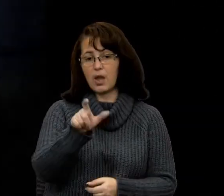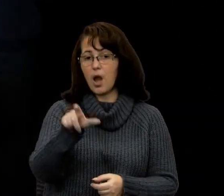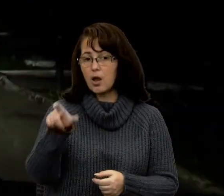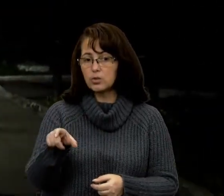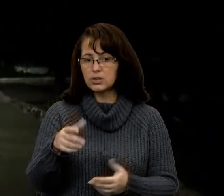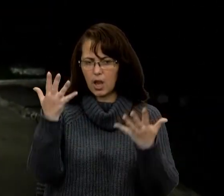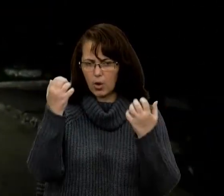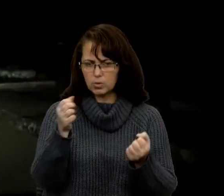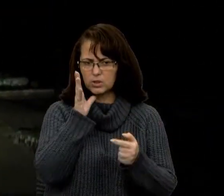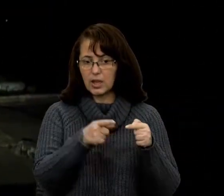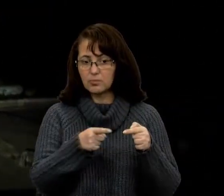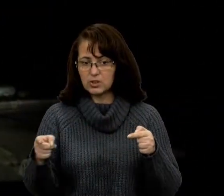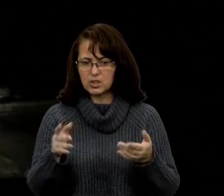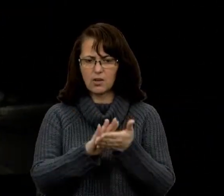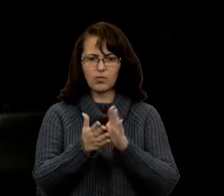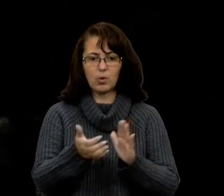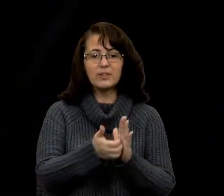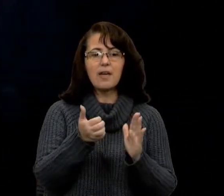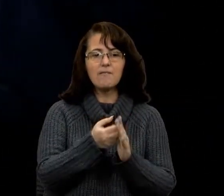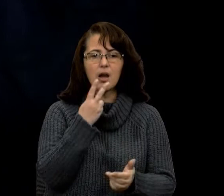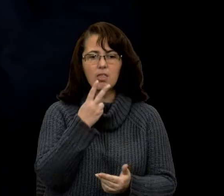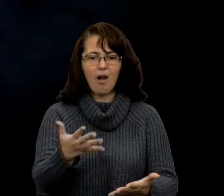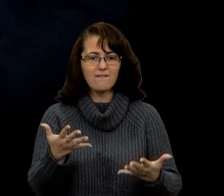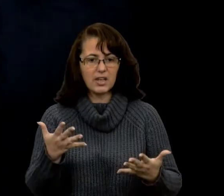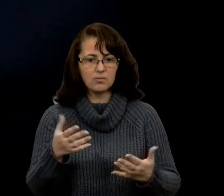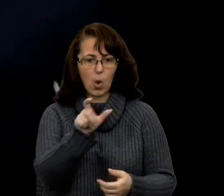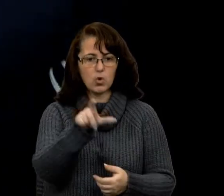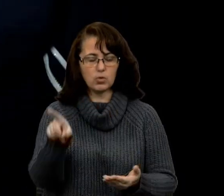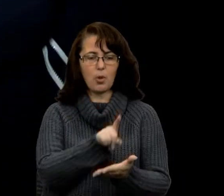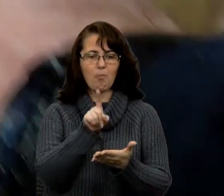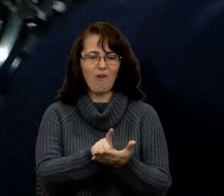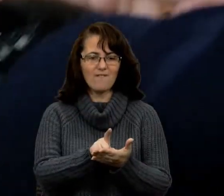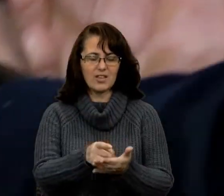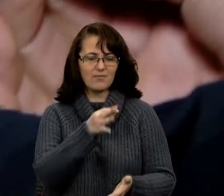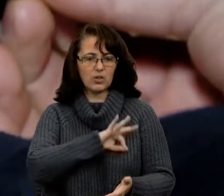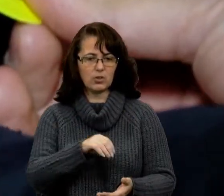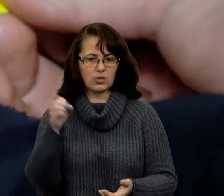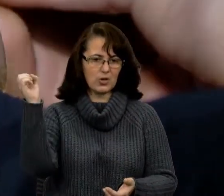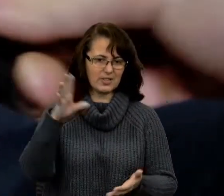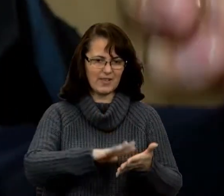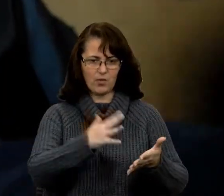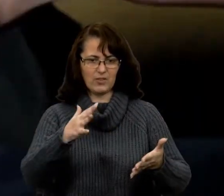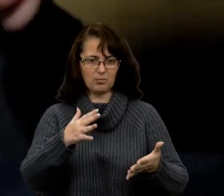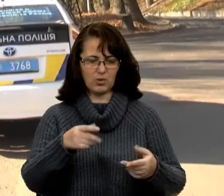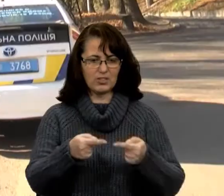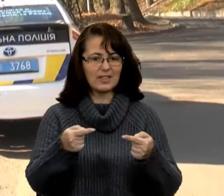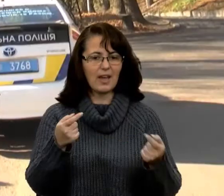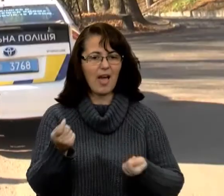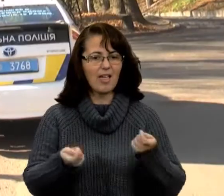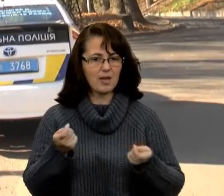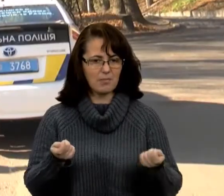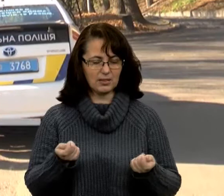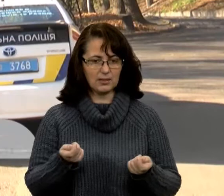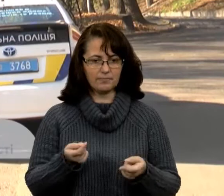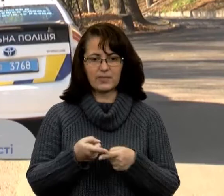пору доби, а також в умовах недостатньої видимості, перехожі повинні використовувати світловідбивні елементи. А саме… Це